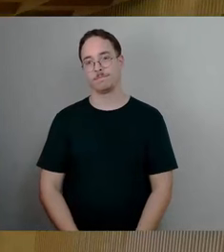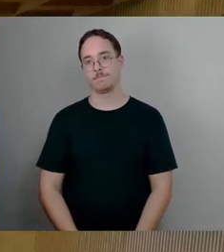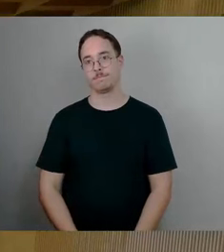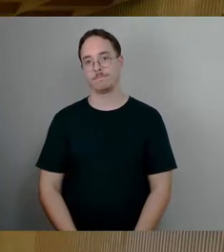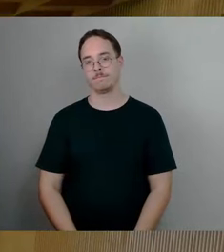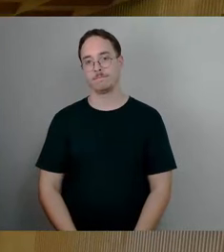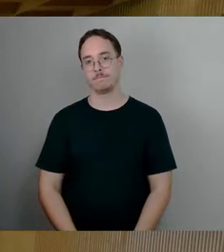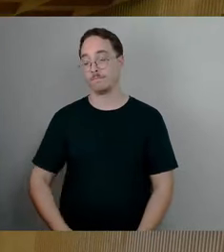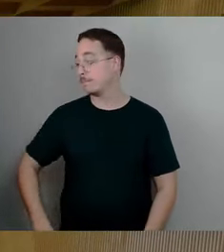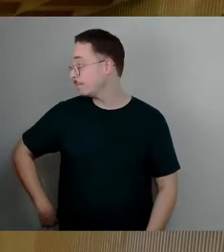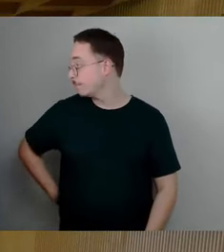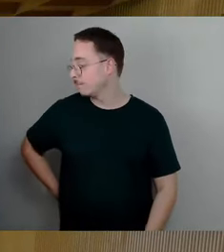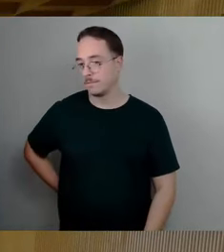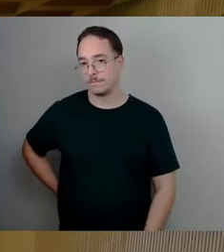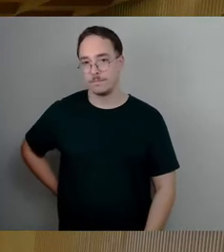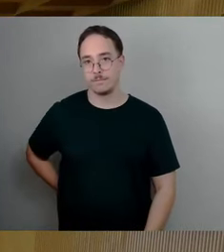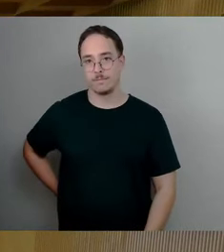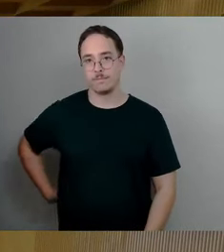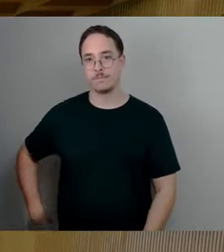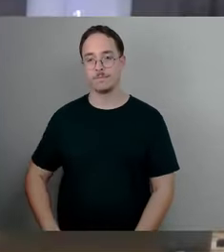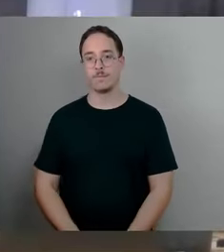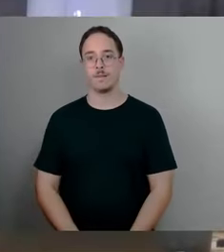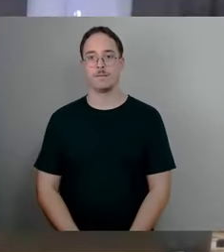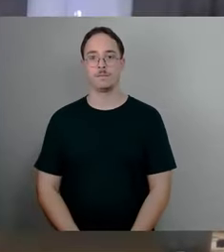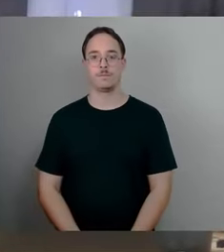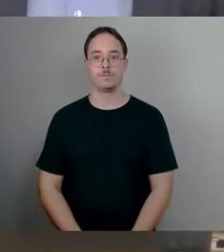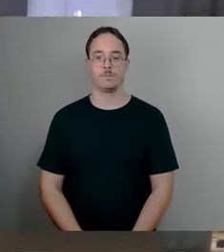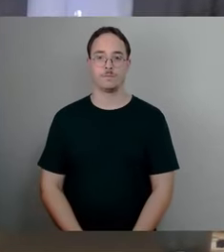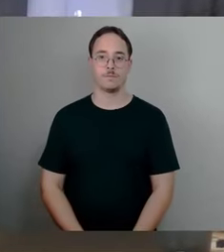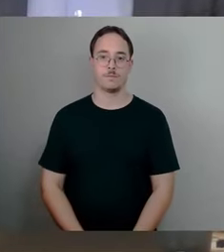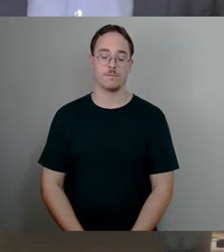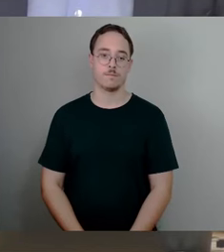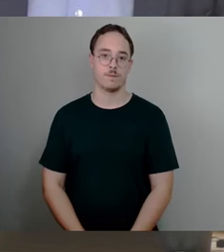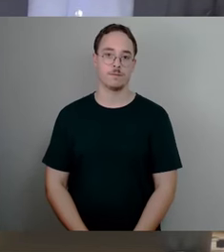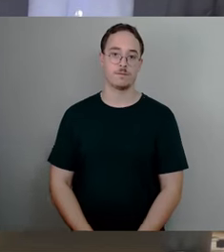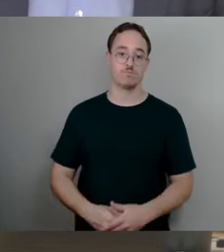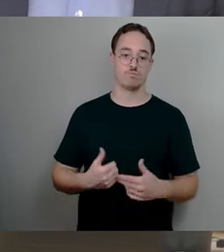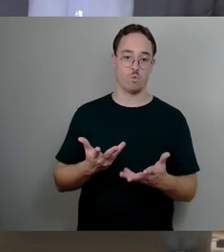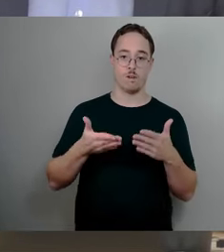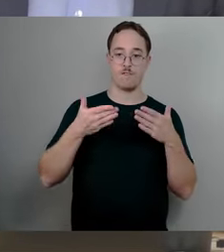So, dann setzen wir in der Fraktionsrunde fort und die AfD ist an der Reihe, Herr Latzinski.